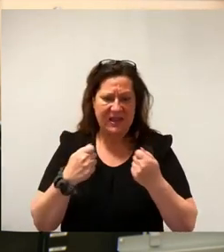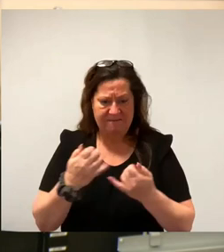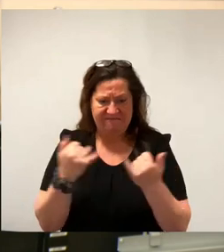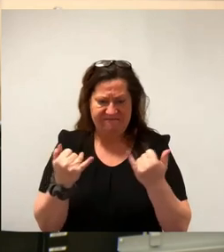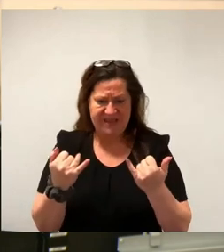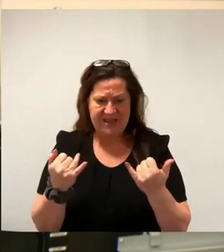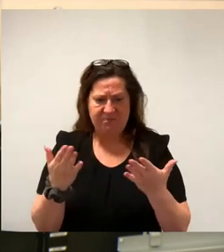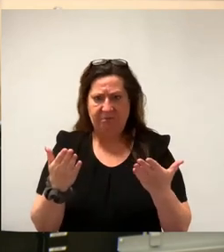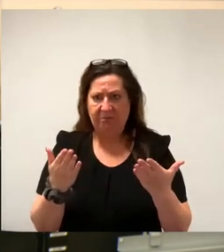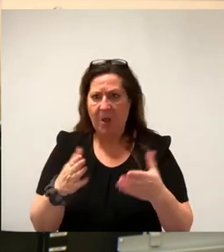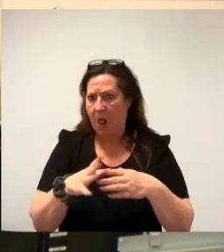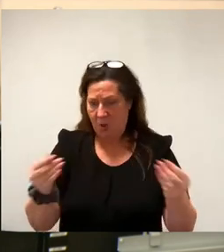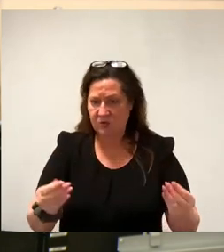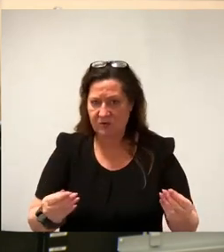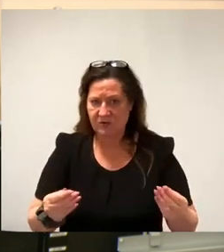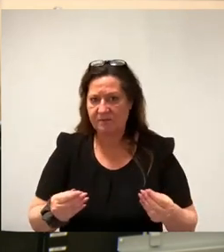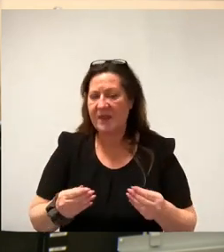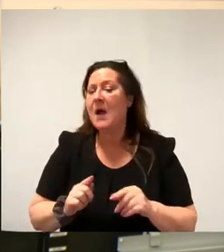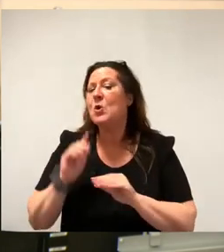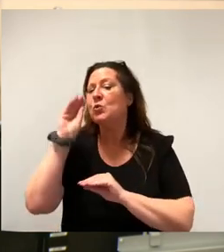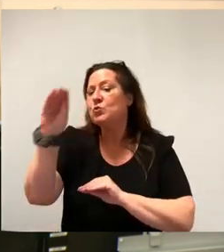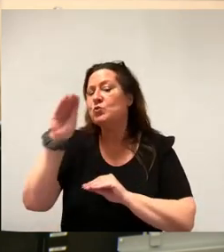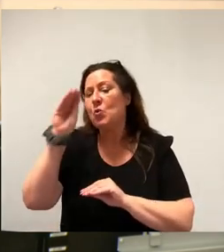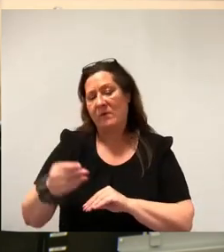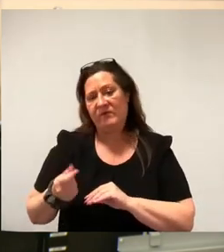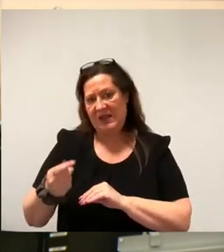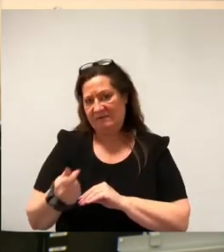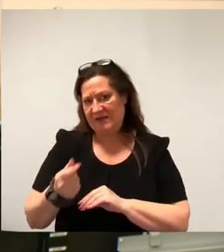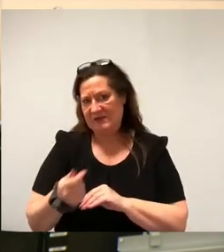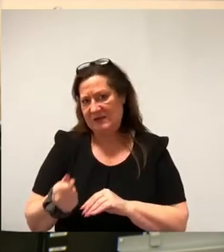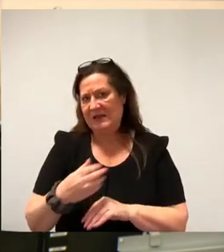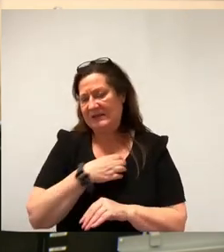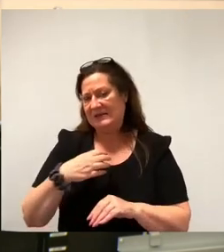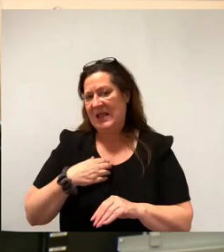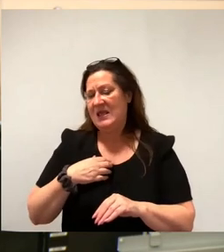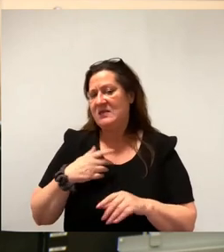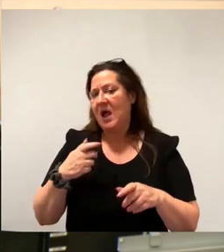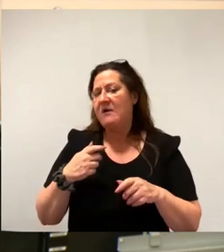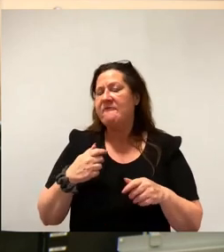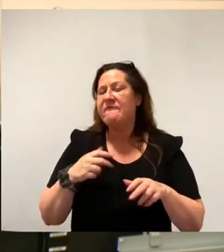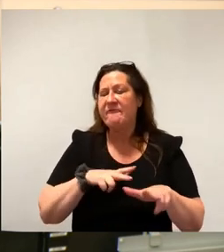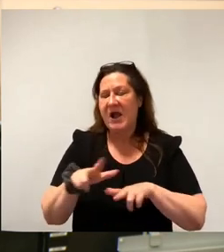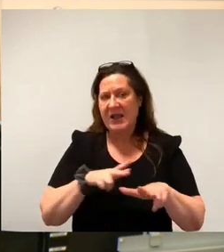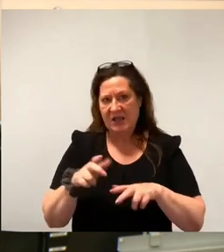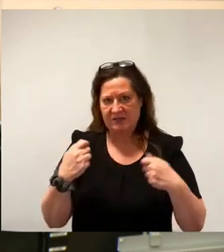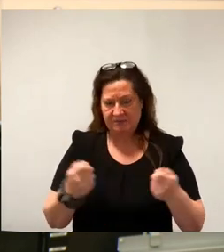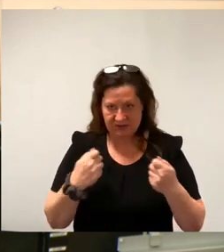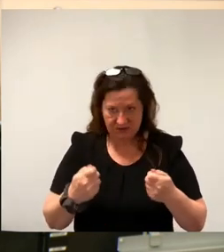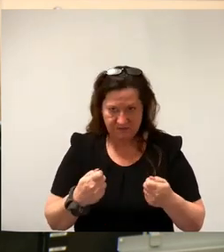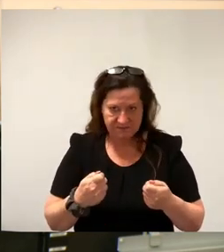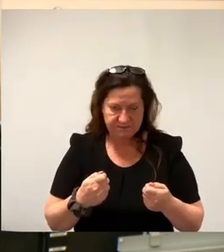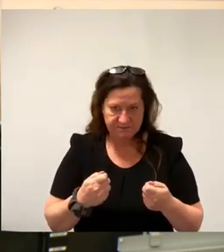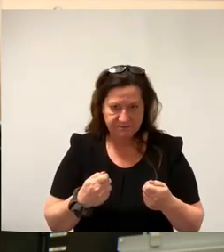nachhaltige Finanzierung zukünftiger Investitionen der Dresdner Verkehrsbetriebe. Diese werden wir im Rahmen der